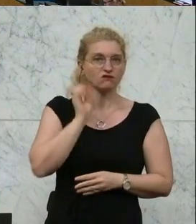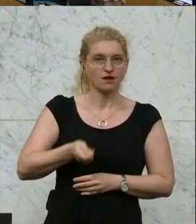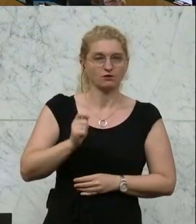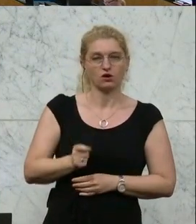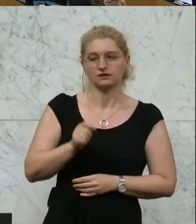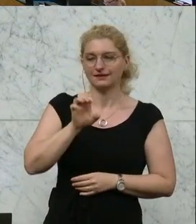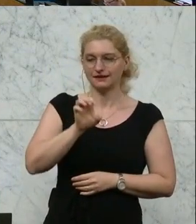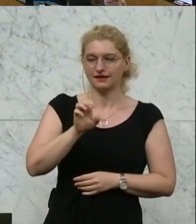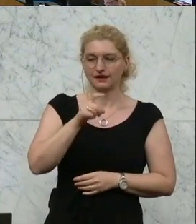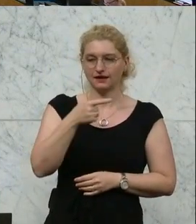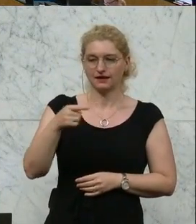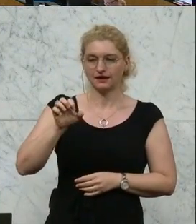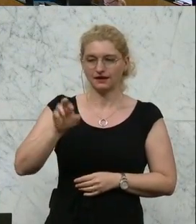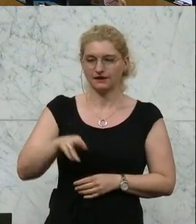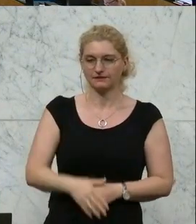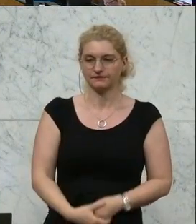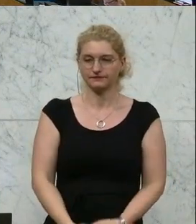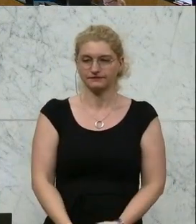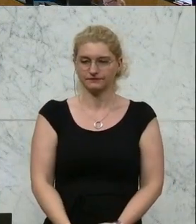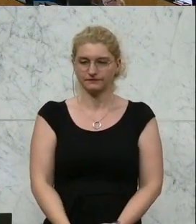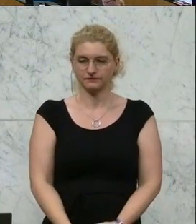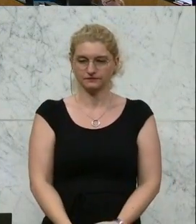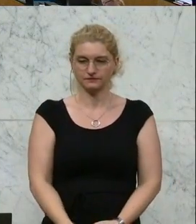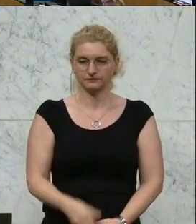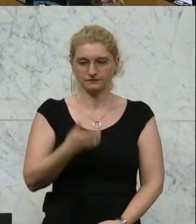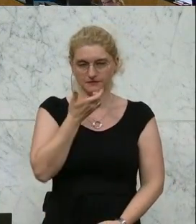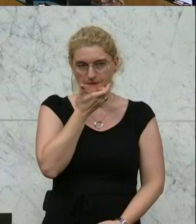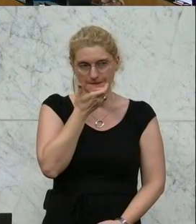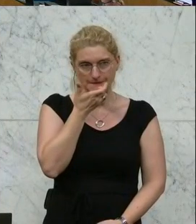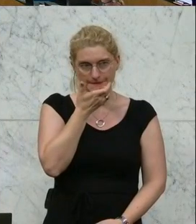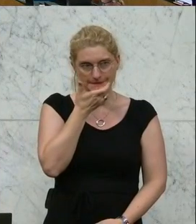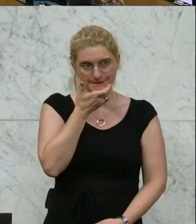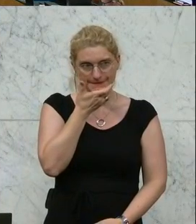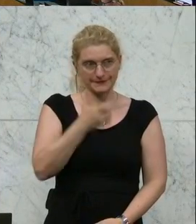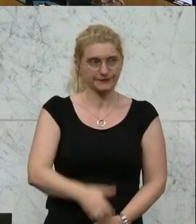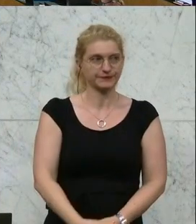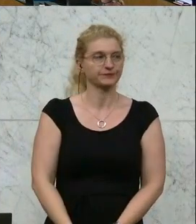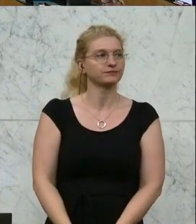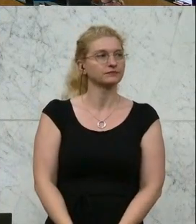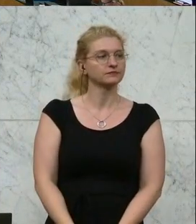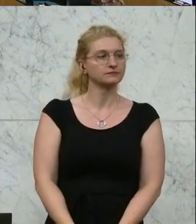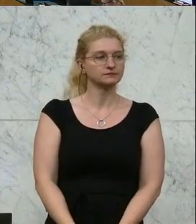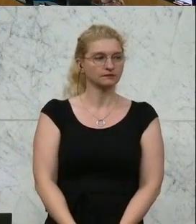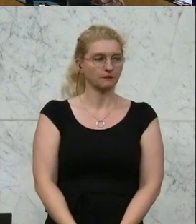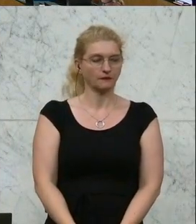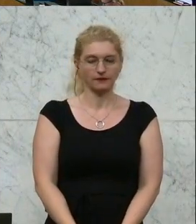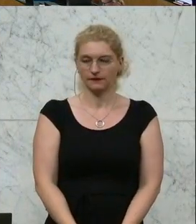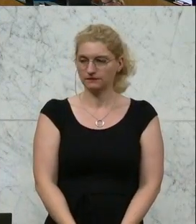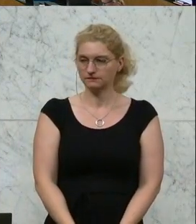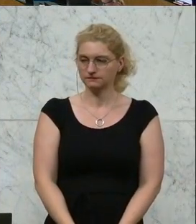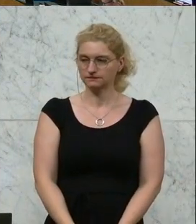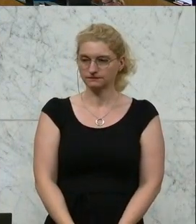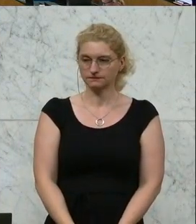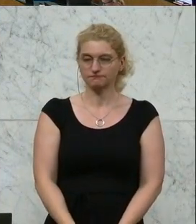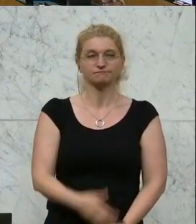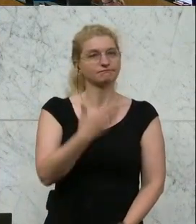wenden. Die Regierung sei immer noch säumig in der Umsetzung der Gewaltschutzambulanzen. Die Regierungsvorlage dürfte im Plenum gute Chancen haben.